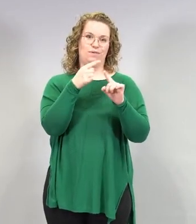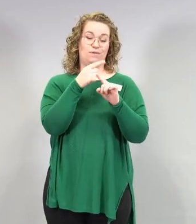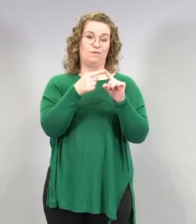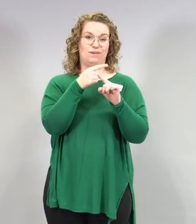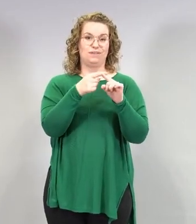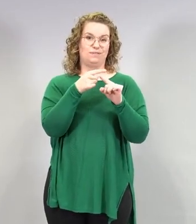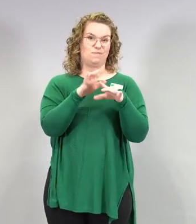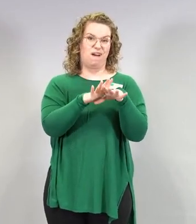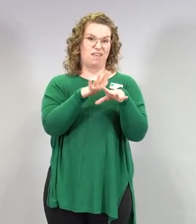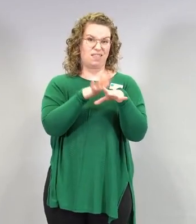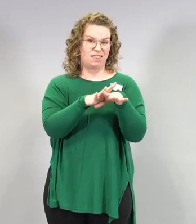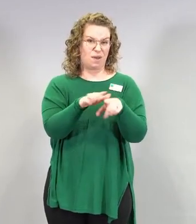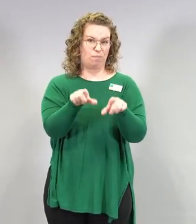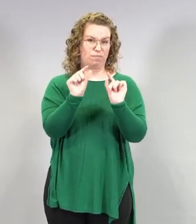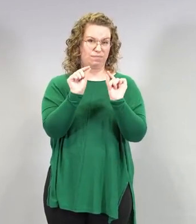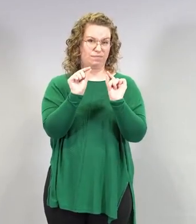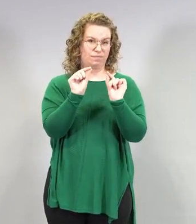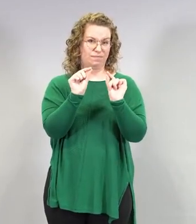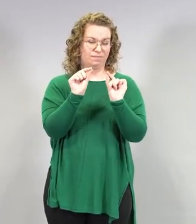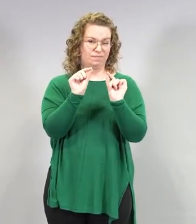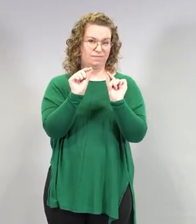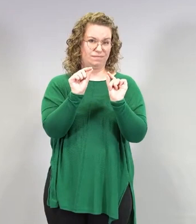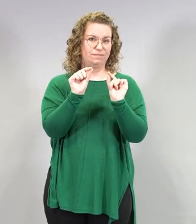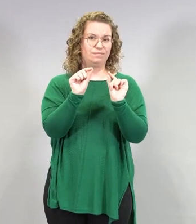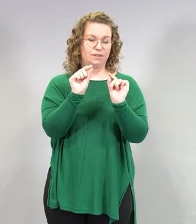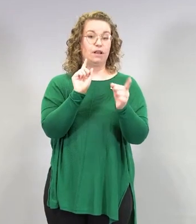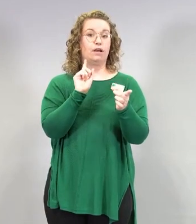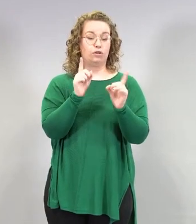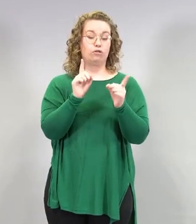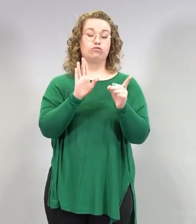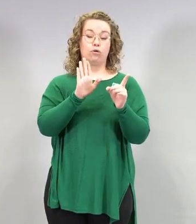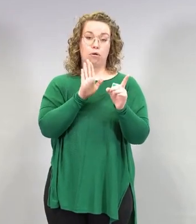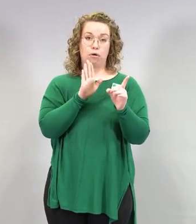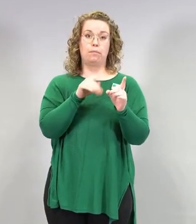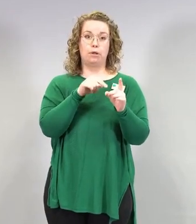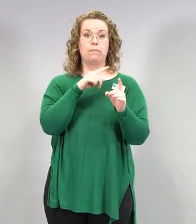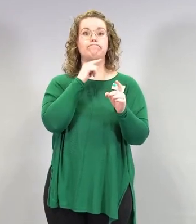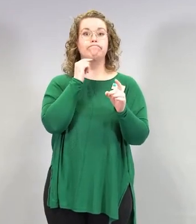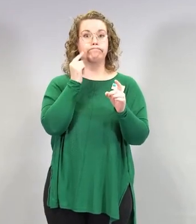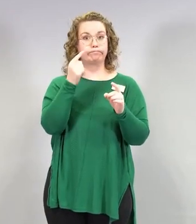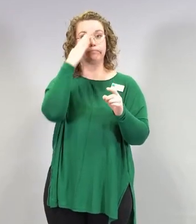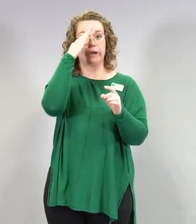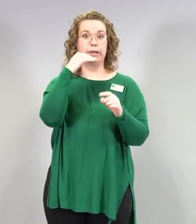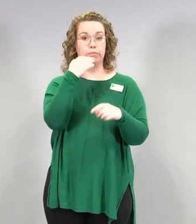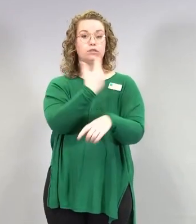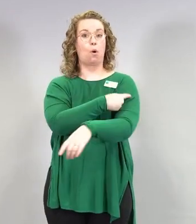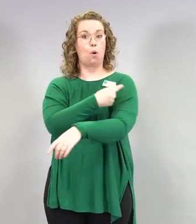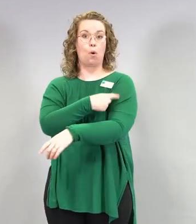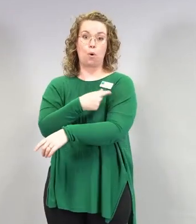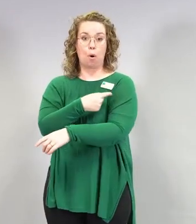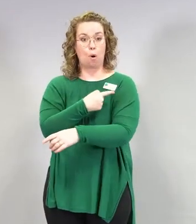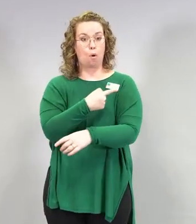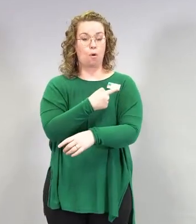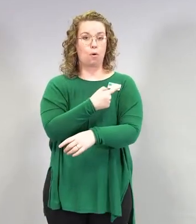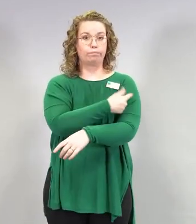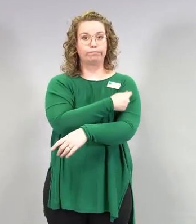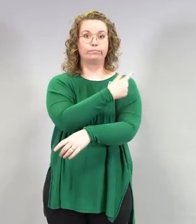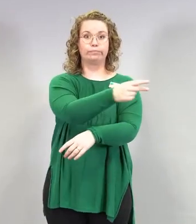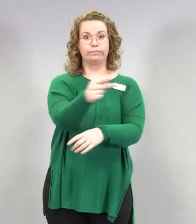pian tämän myyntiluvan saamisen jälkeen, kun riittävän suurin määrä ihmisiä rokotetaan riittävän monessa maassa.